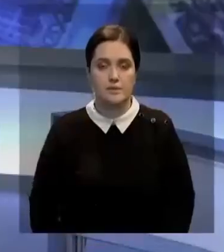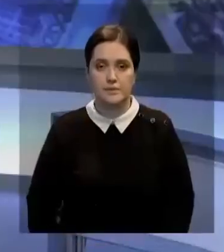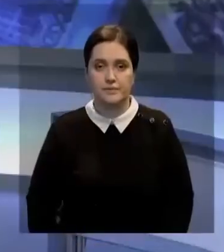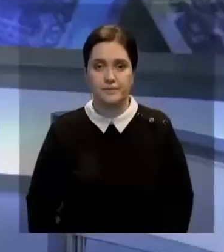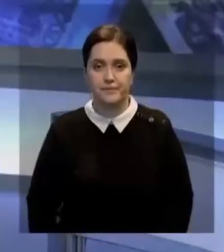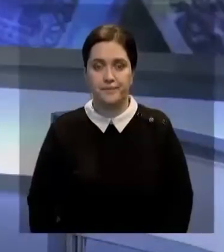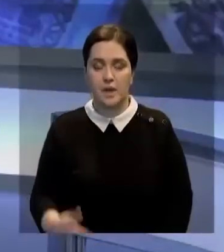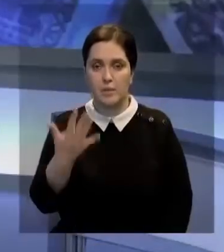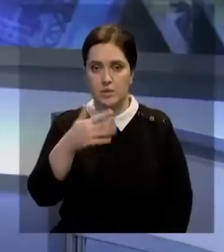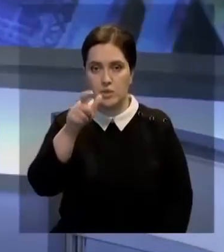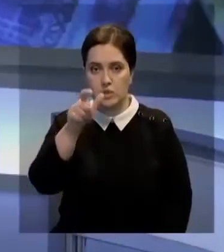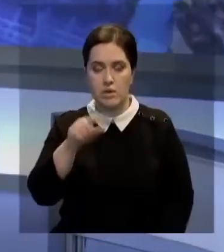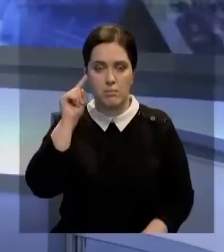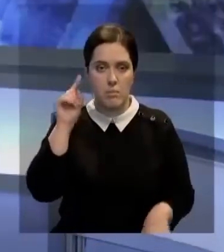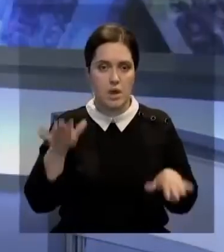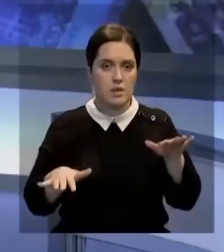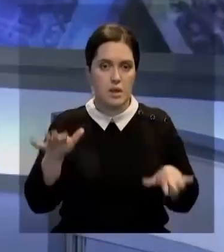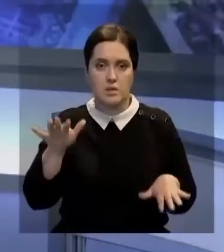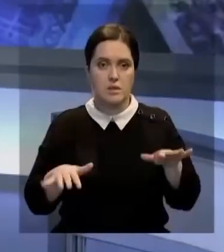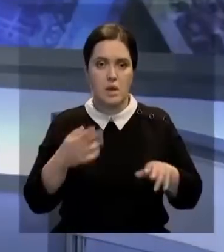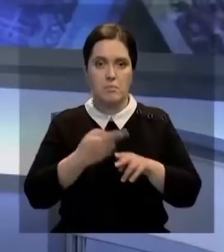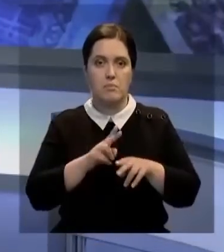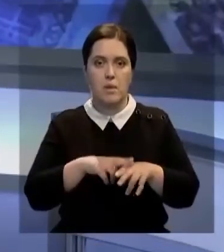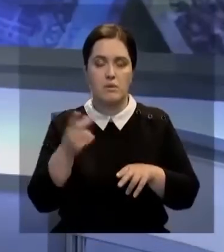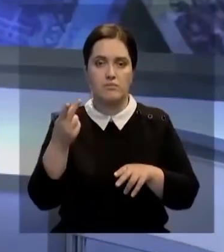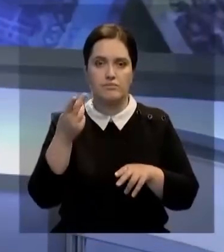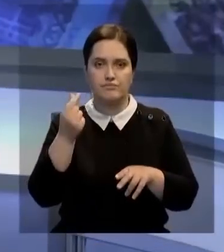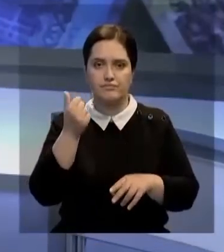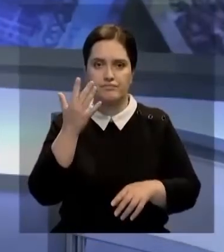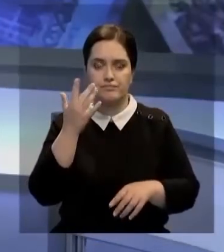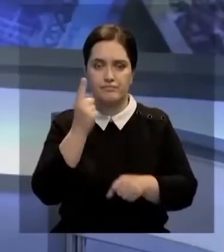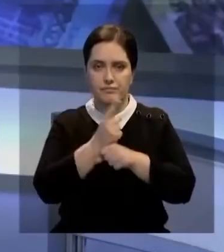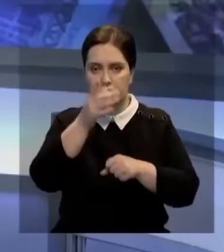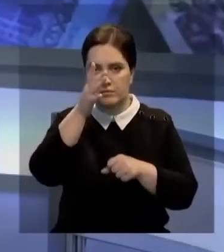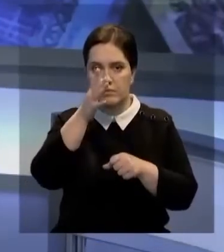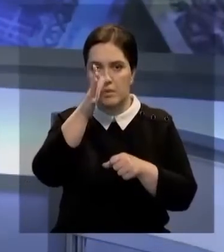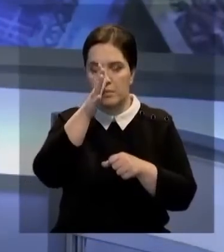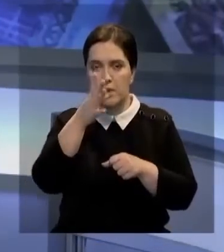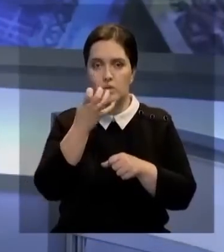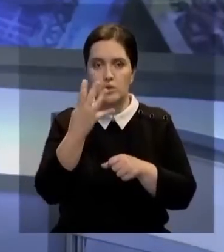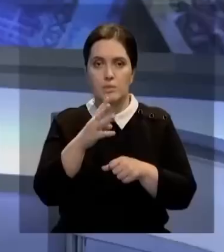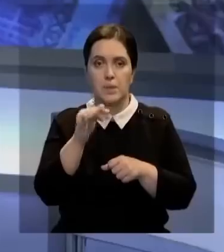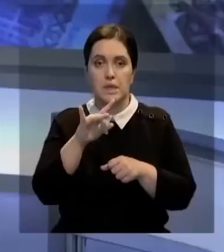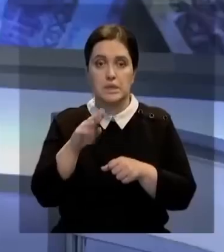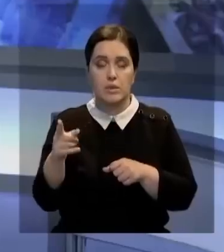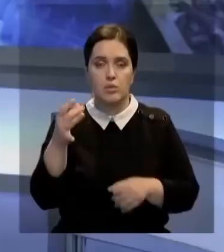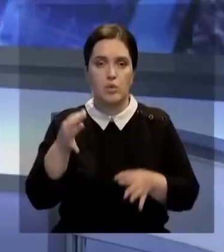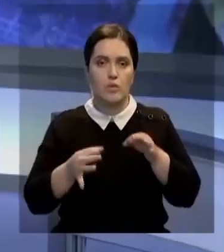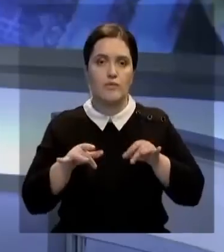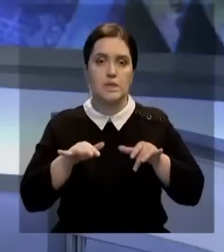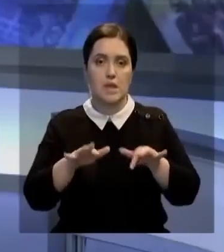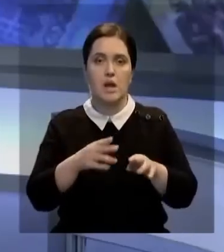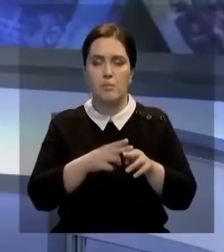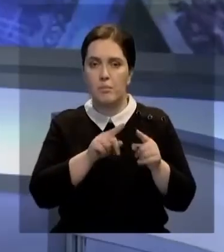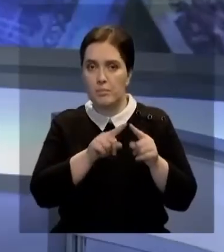Больше полусотни человек подозревают в незаконном выводе из страны 440 миллиардов тенге. В их отношении заведены уголовные дела. О